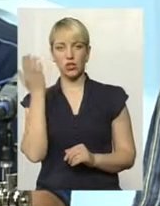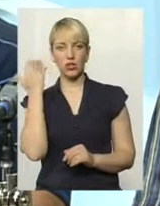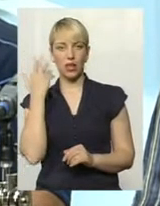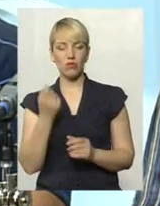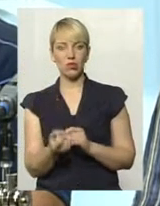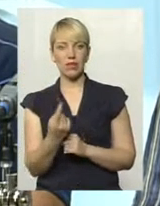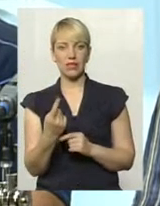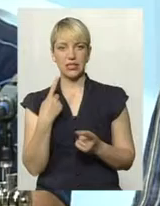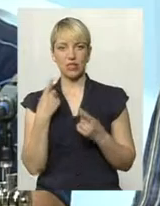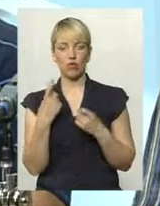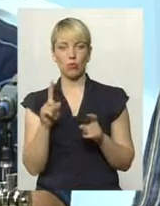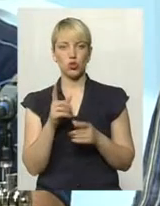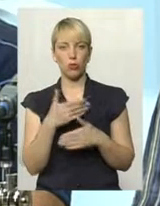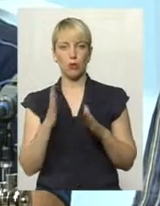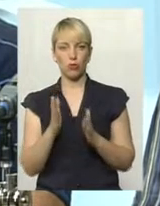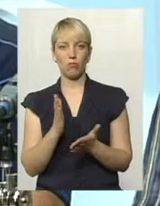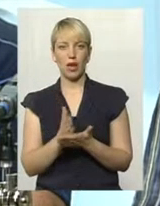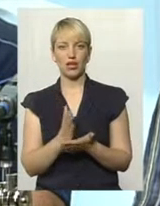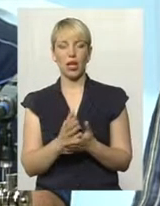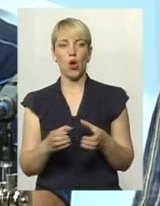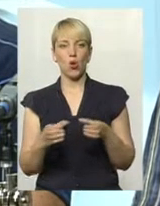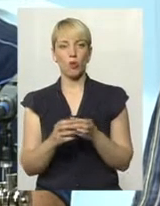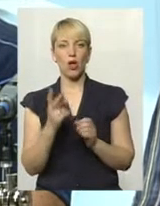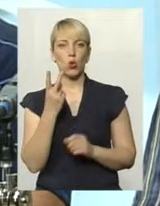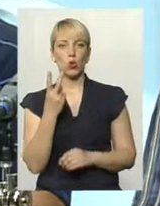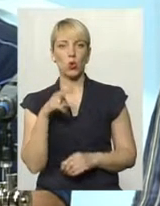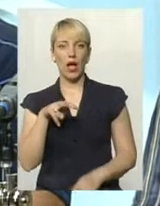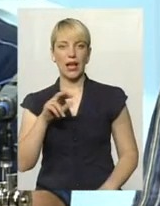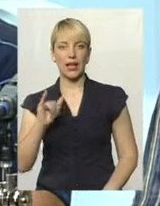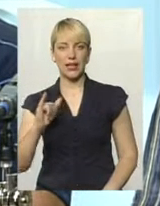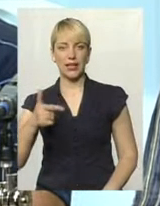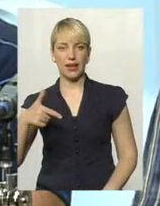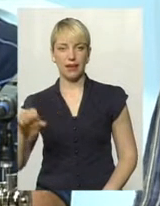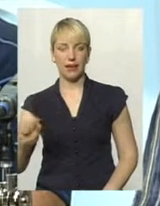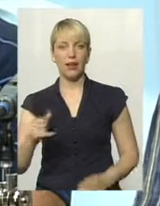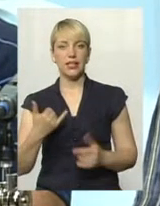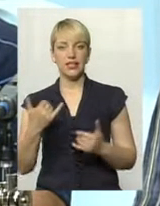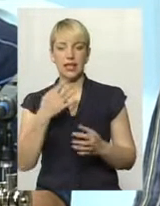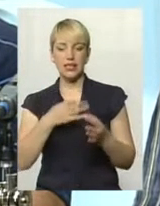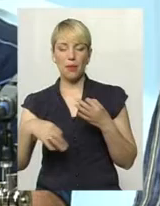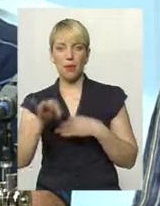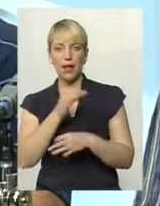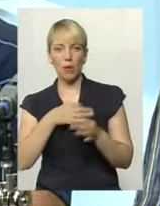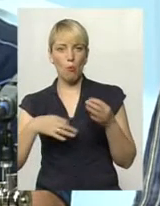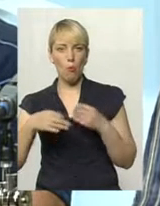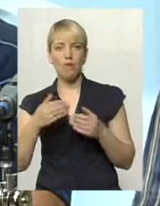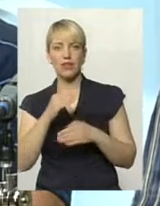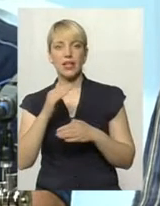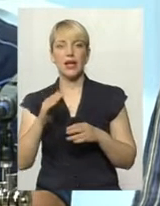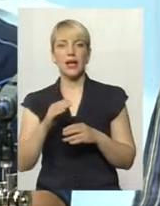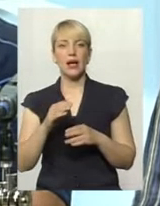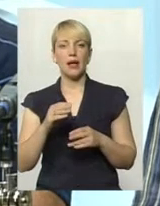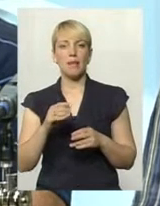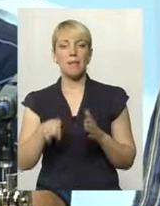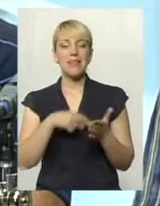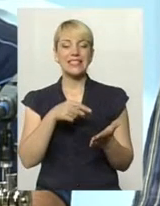'явилася інформація, що ми матимемо команду в другій лізі. Зараз йдуть перемовини між Поділля і міською владою